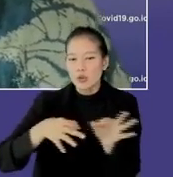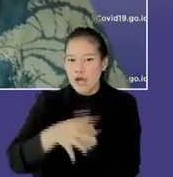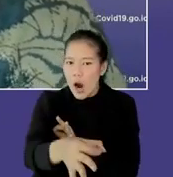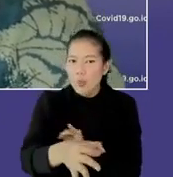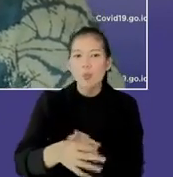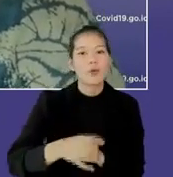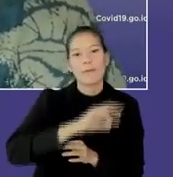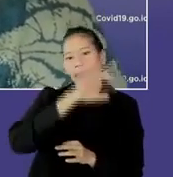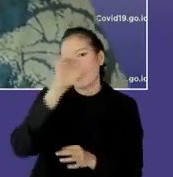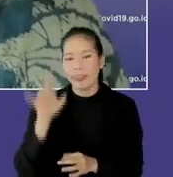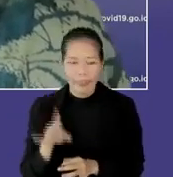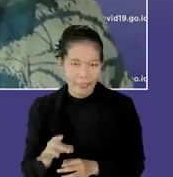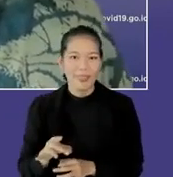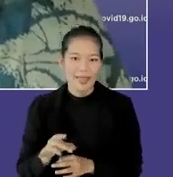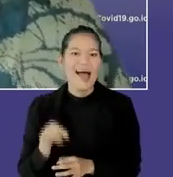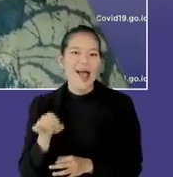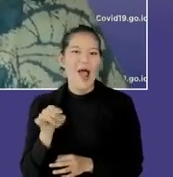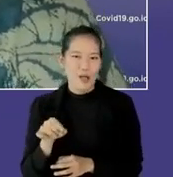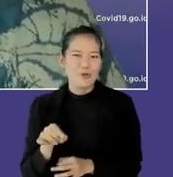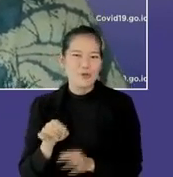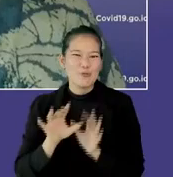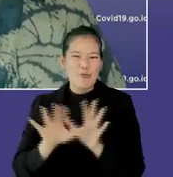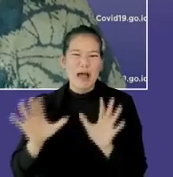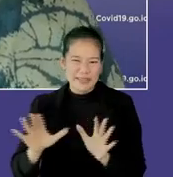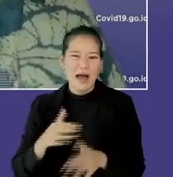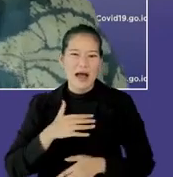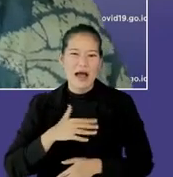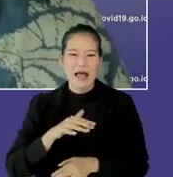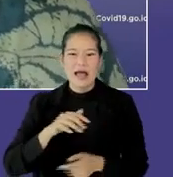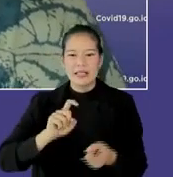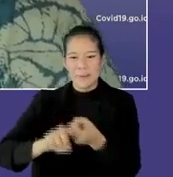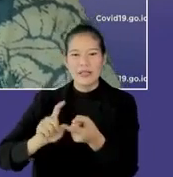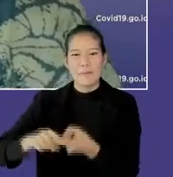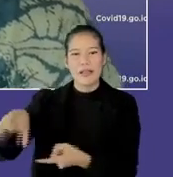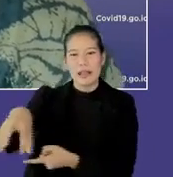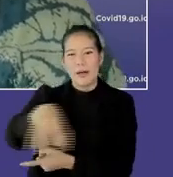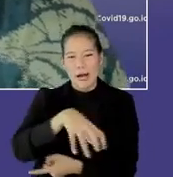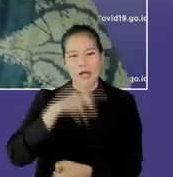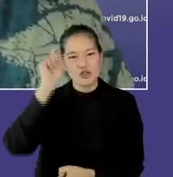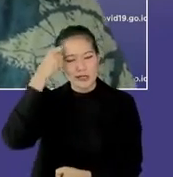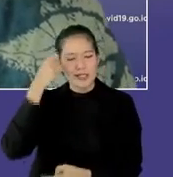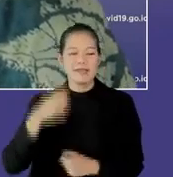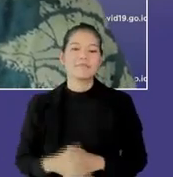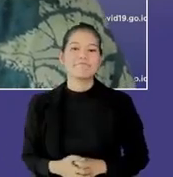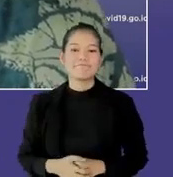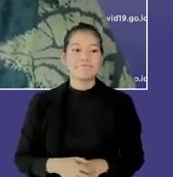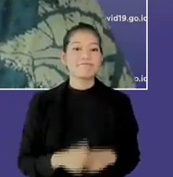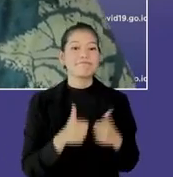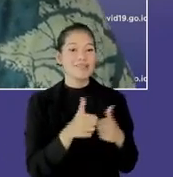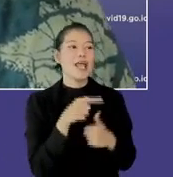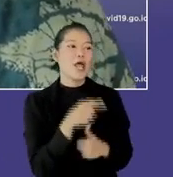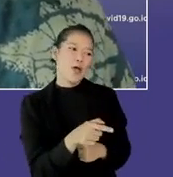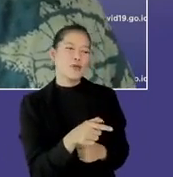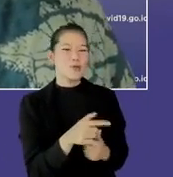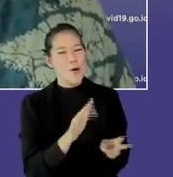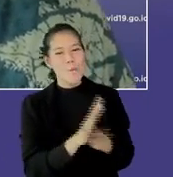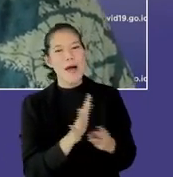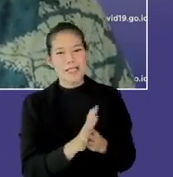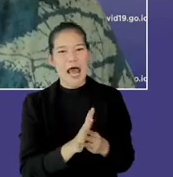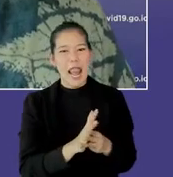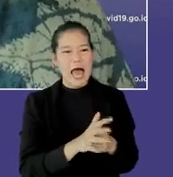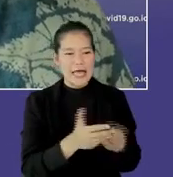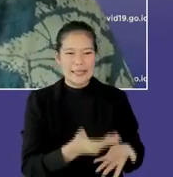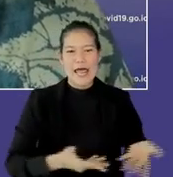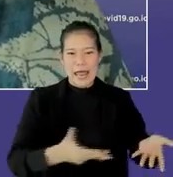dulu, nggak bisa di level desa, hal-hal itu juga dialami oleh, teman-teman personil di lapangan, yang melaporkan. Ya itu masalah geografis, jadinya